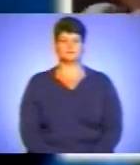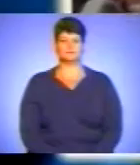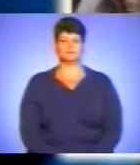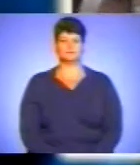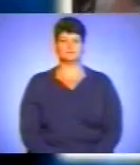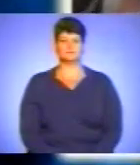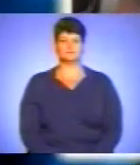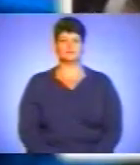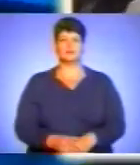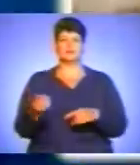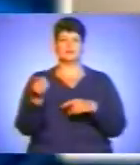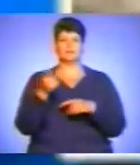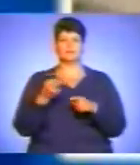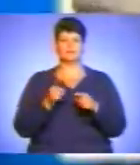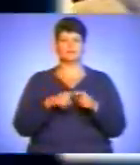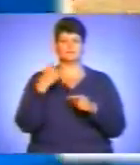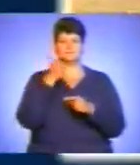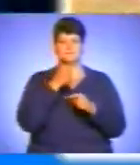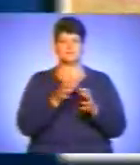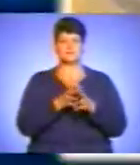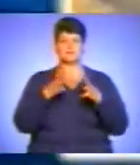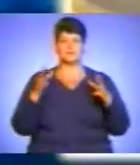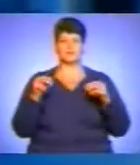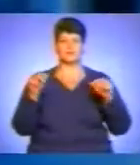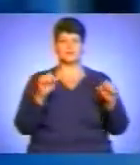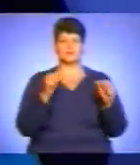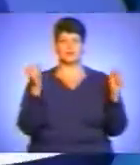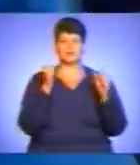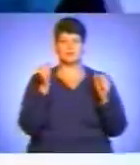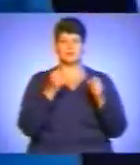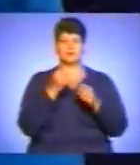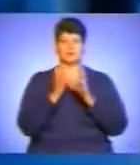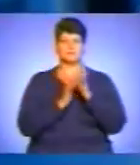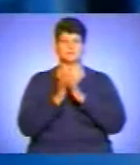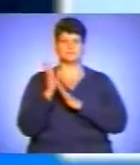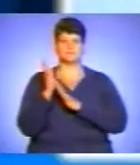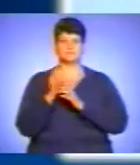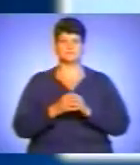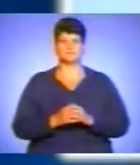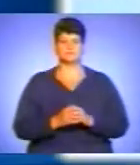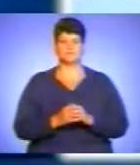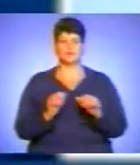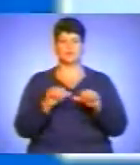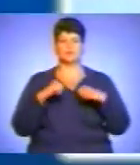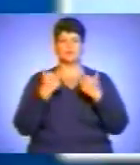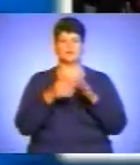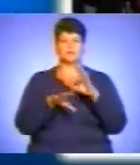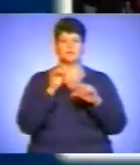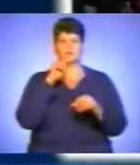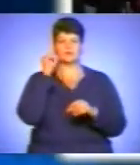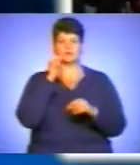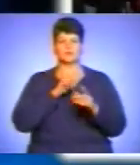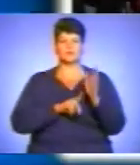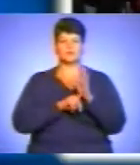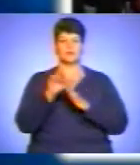На Тернопільщині цьогоріч збільшили посіви озимих культур. Комітет виборців України розпочинає